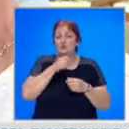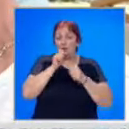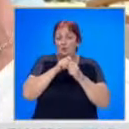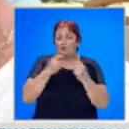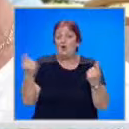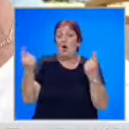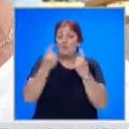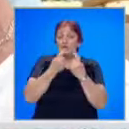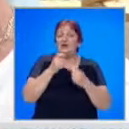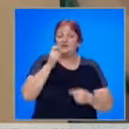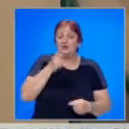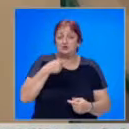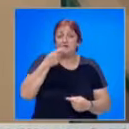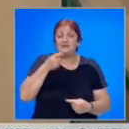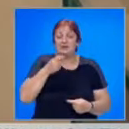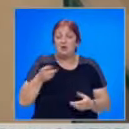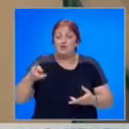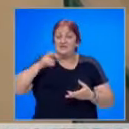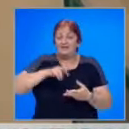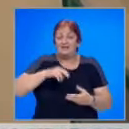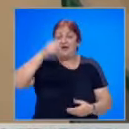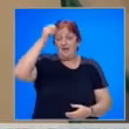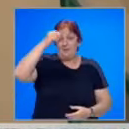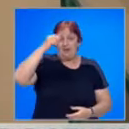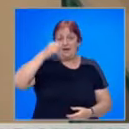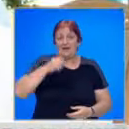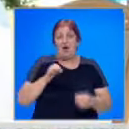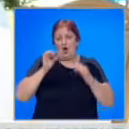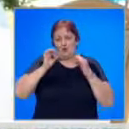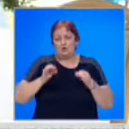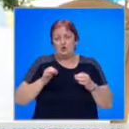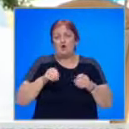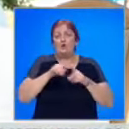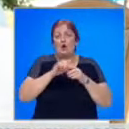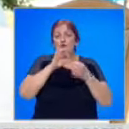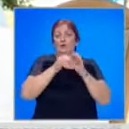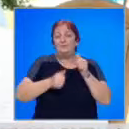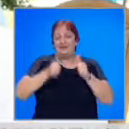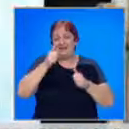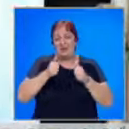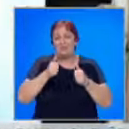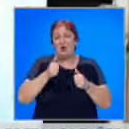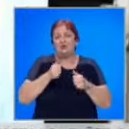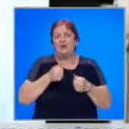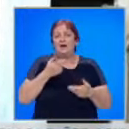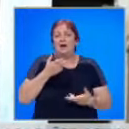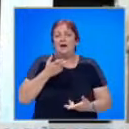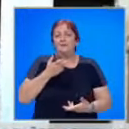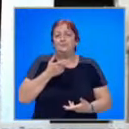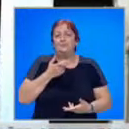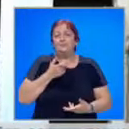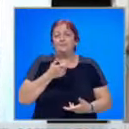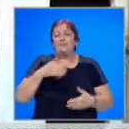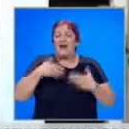посрещане на Стойка, след като се завърне в страната. Достойно като Олимпийски шемпион. Вълнуват се